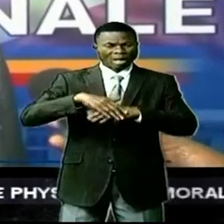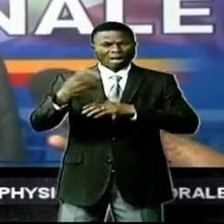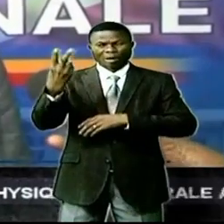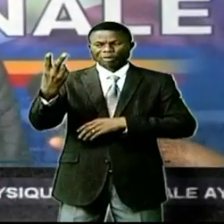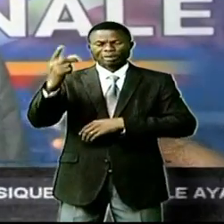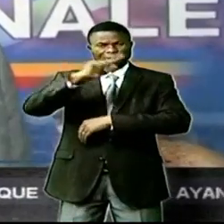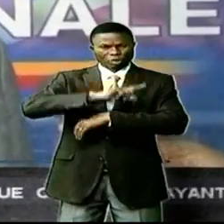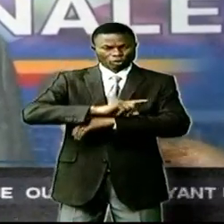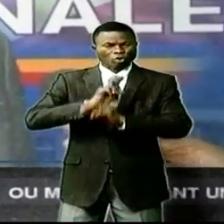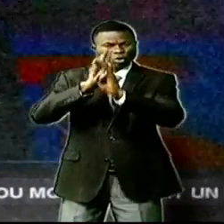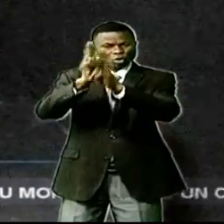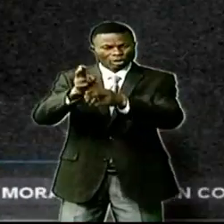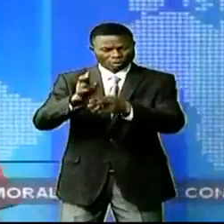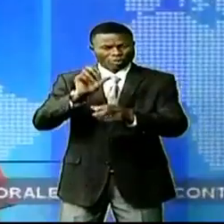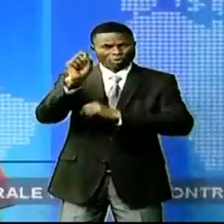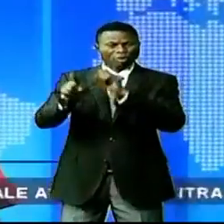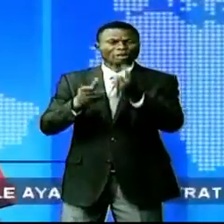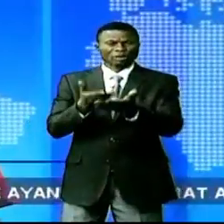répondre aux commissaires.